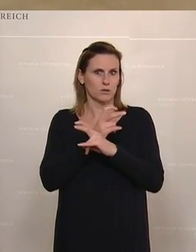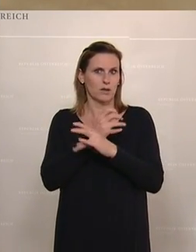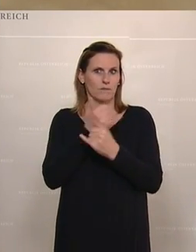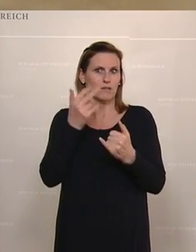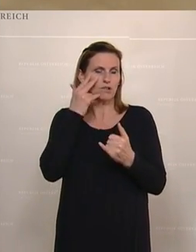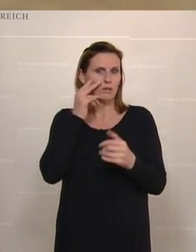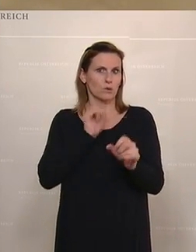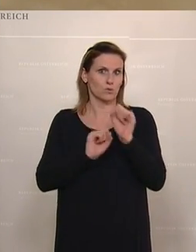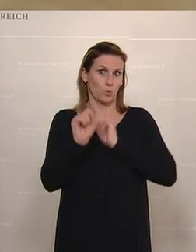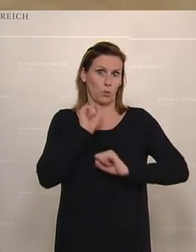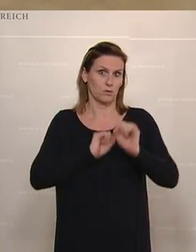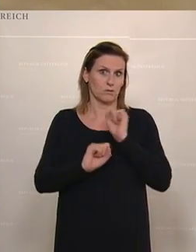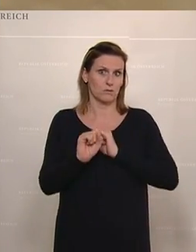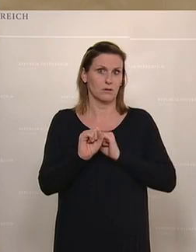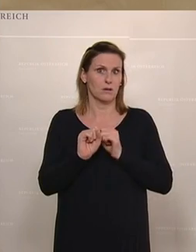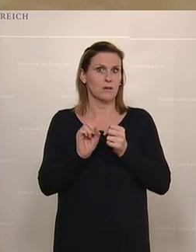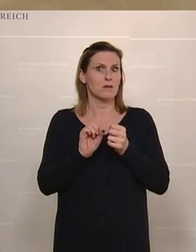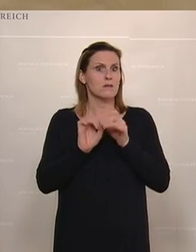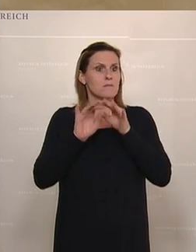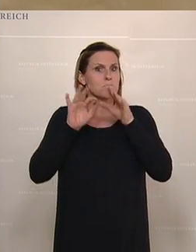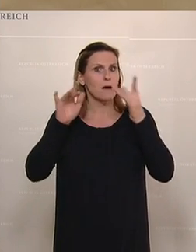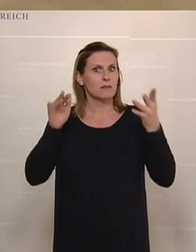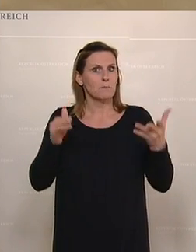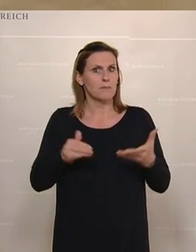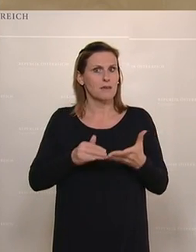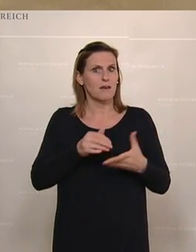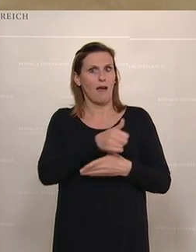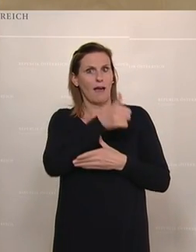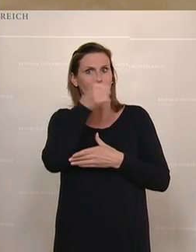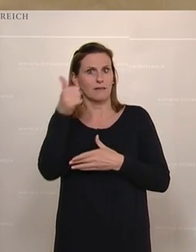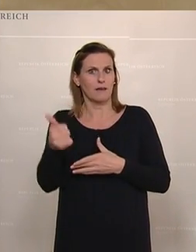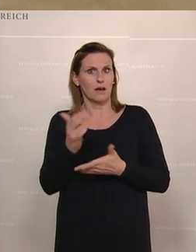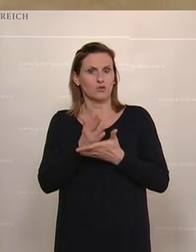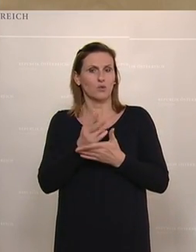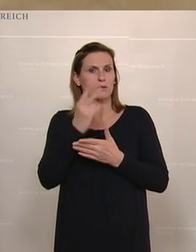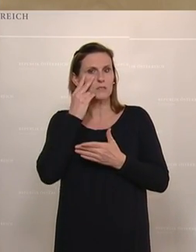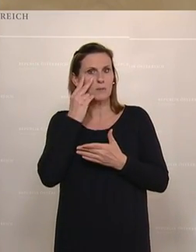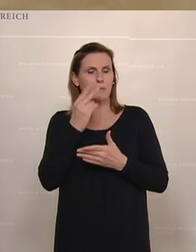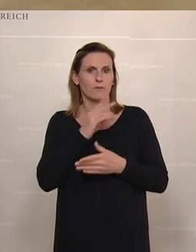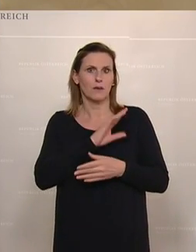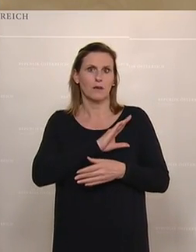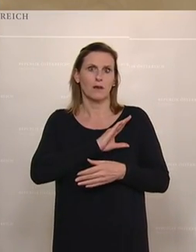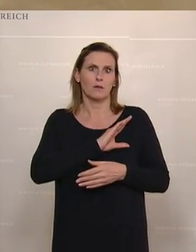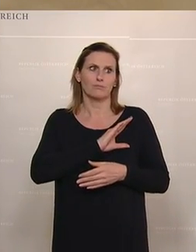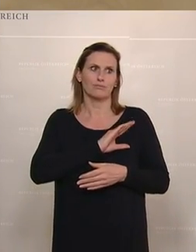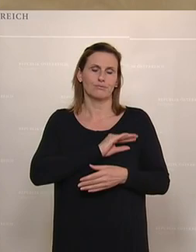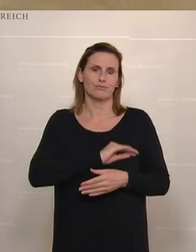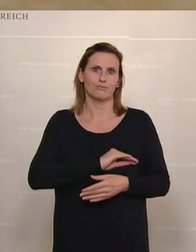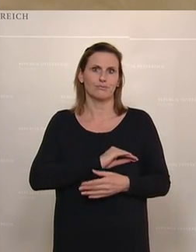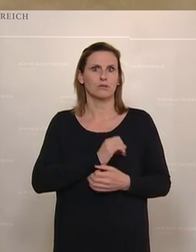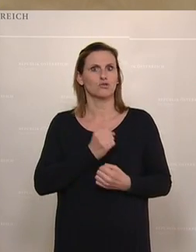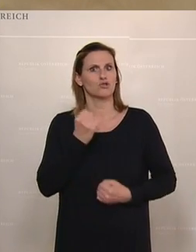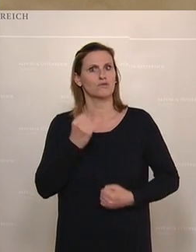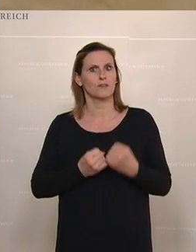Ein Jahr der Pandemie zeigt in vielen Familien die Spuren und den Familien geht langsam aber sicher die Luft aus. Das